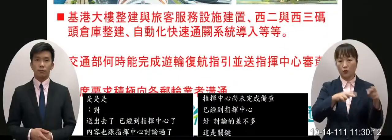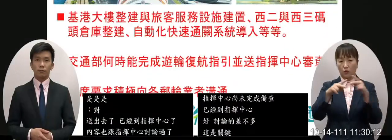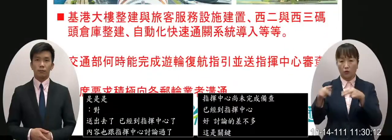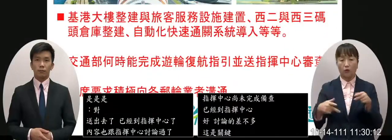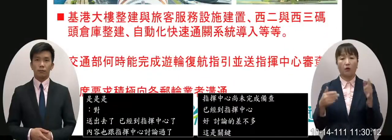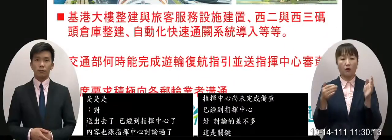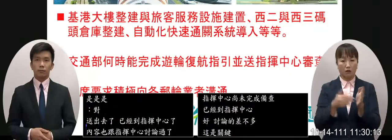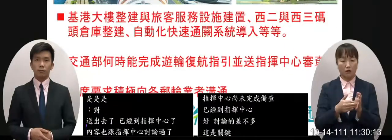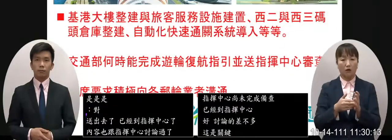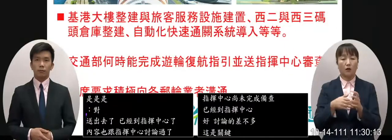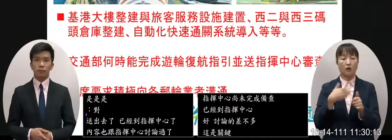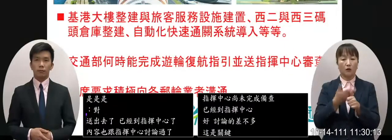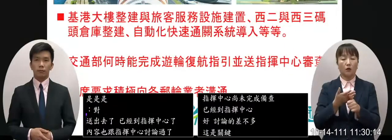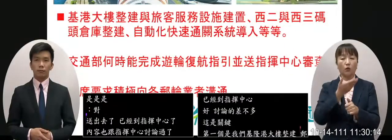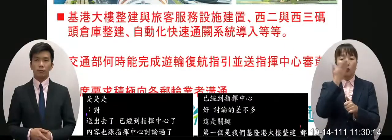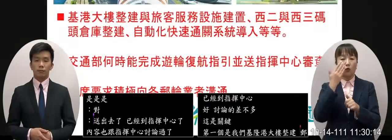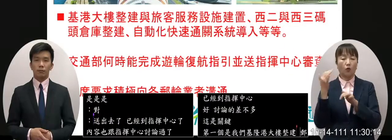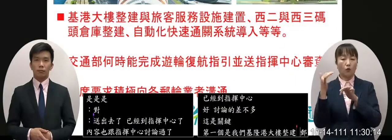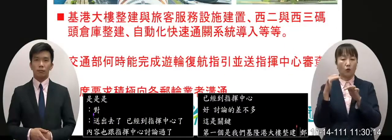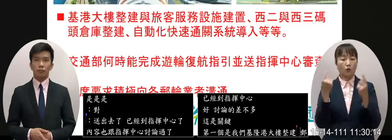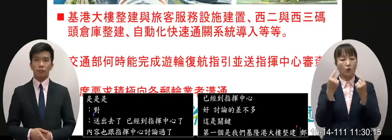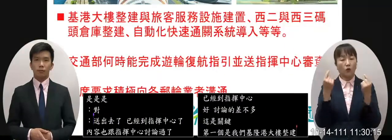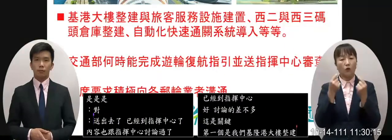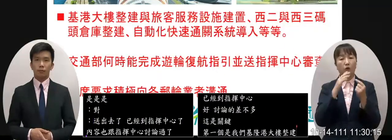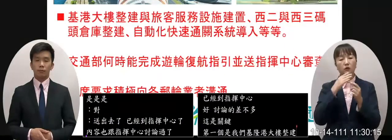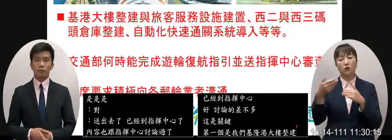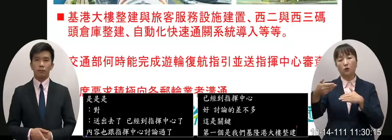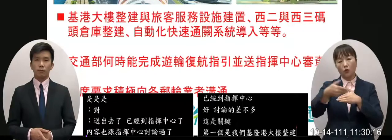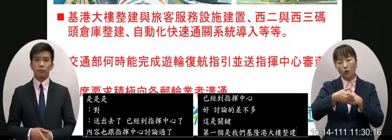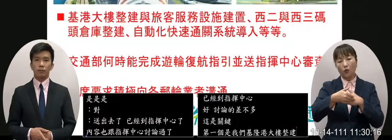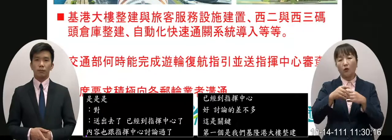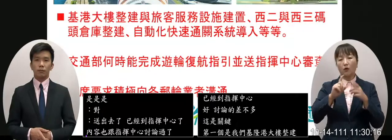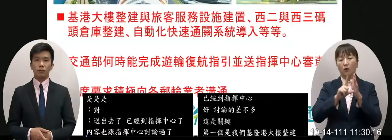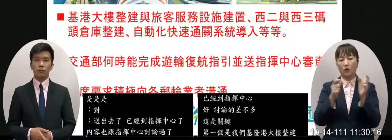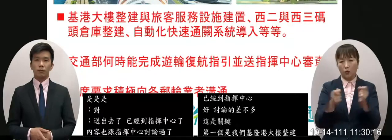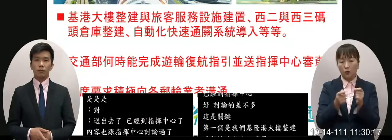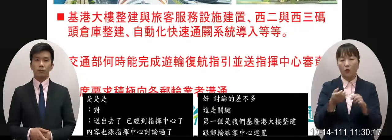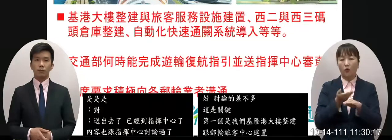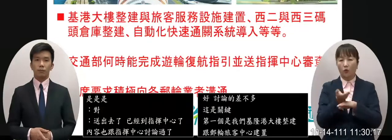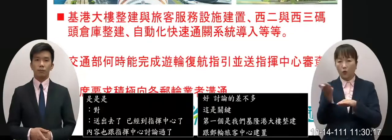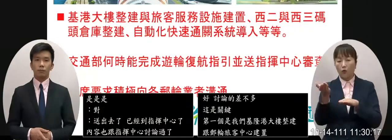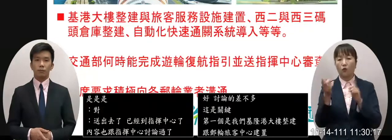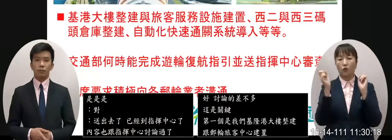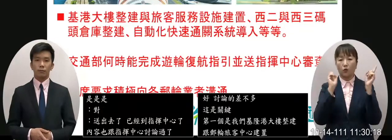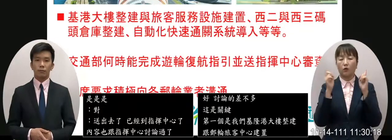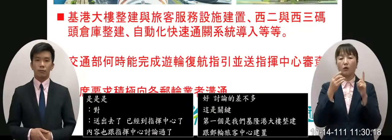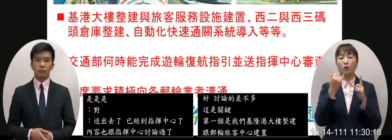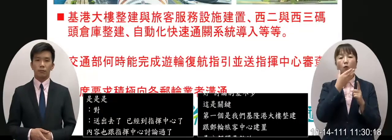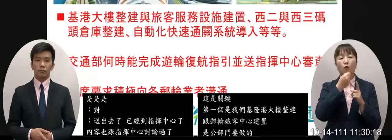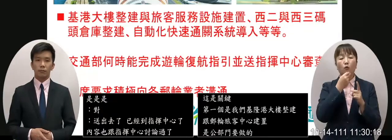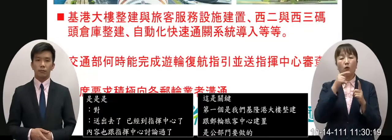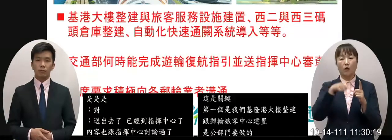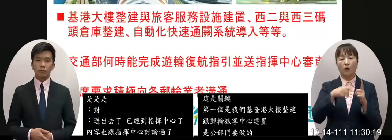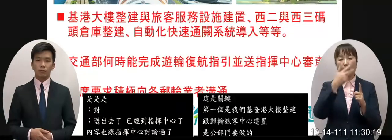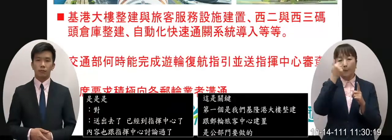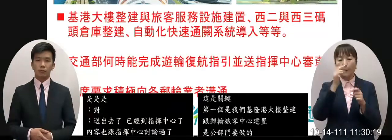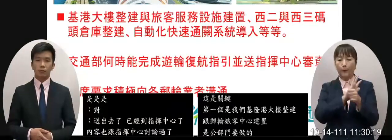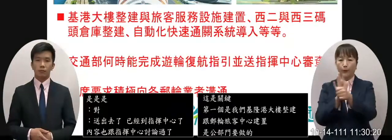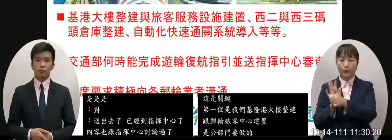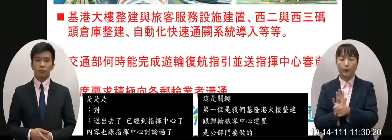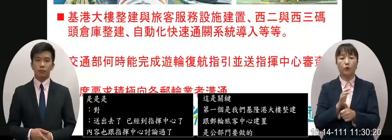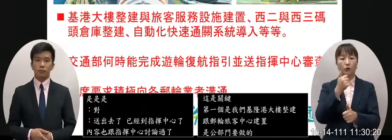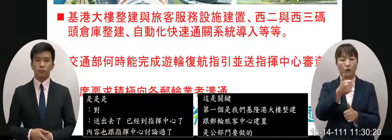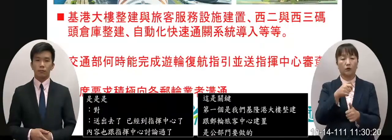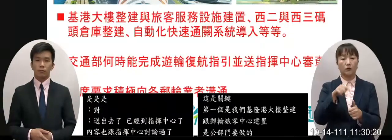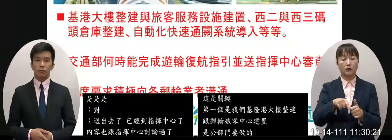做好之後讓遊客不論是所謂掛靠港的遊客或者出發港的遊客他能夠享受我們一個便捷的服務設